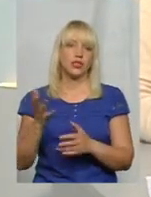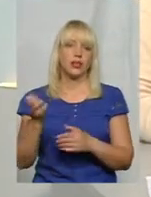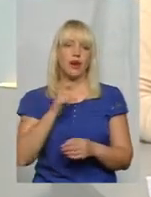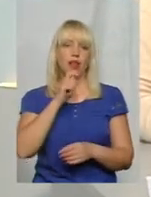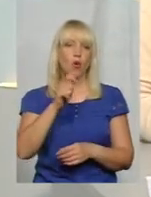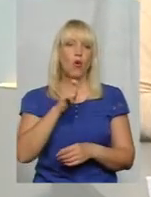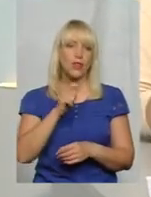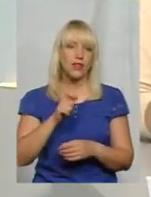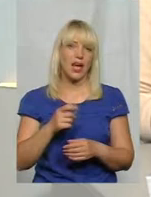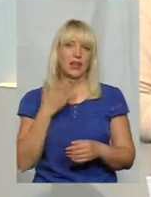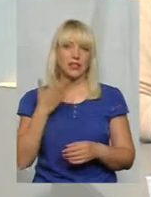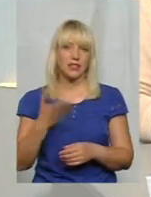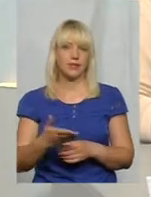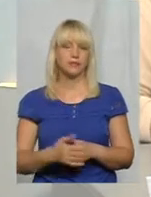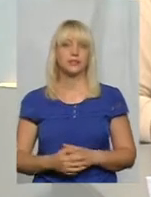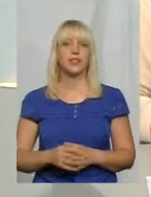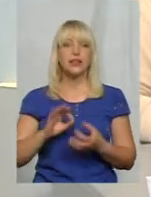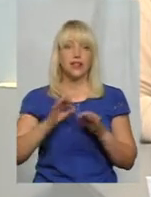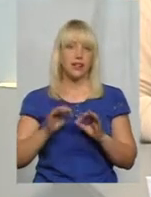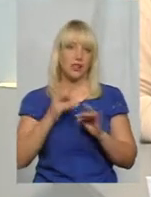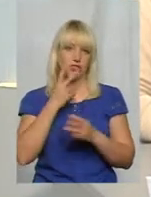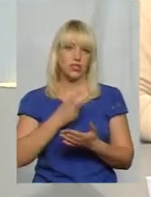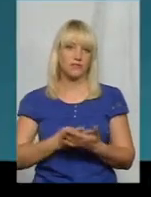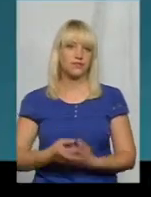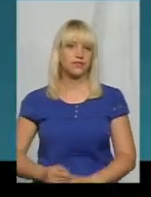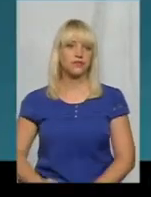приводу. Про це детальніше у наступному сюжеті.